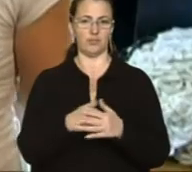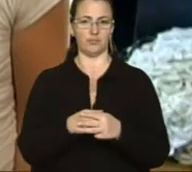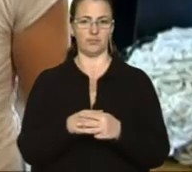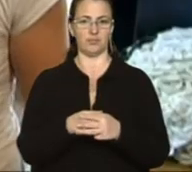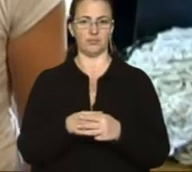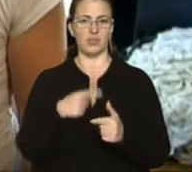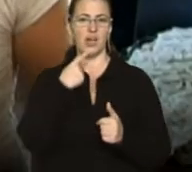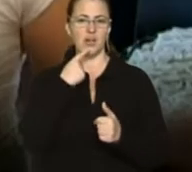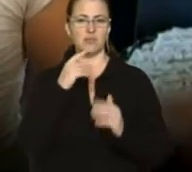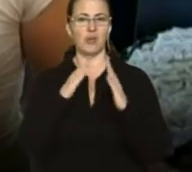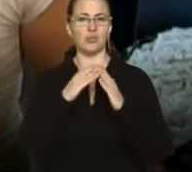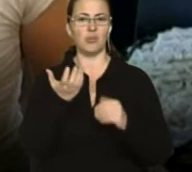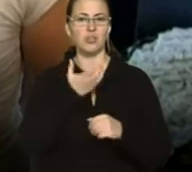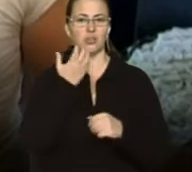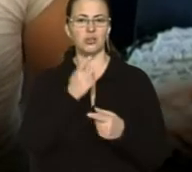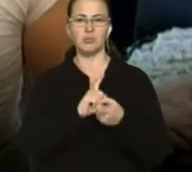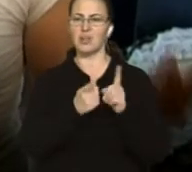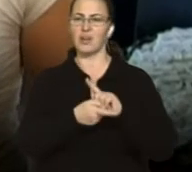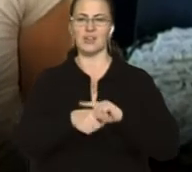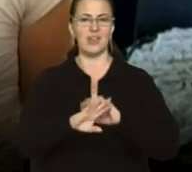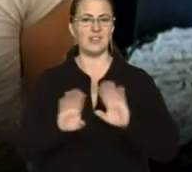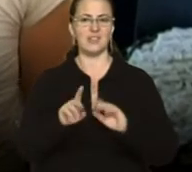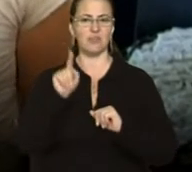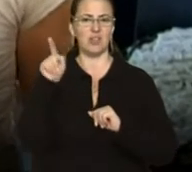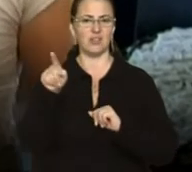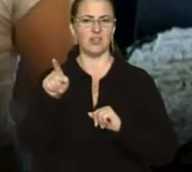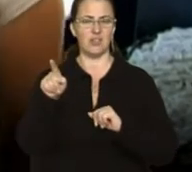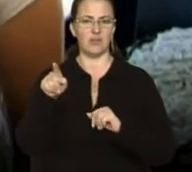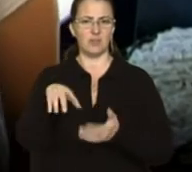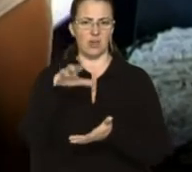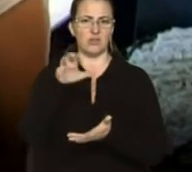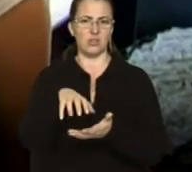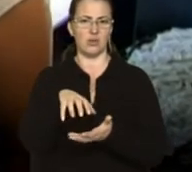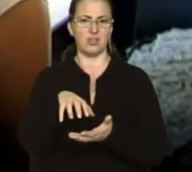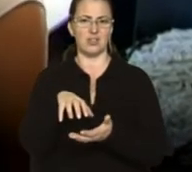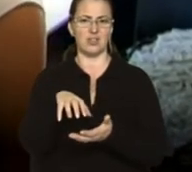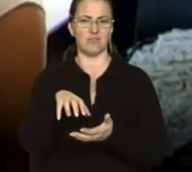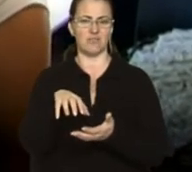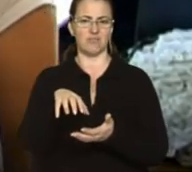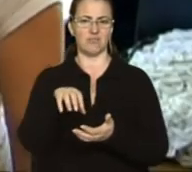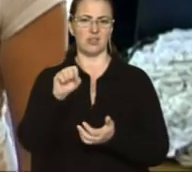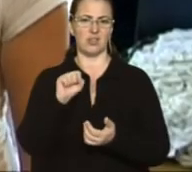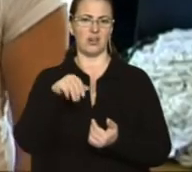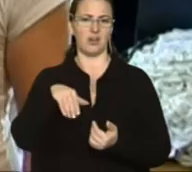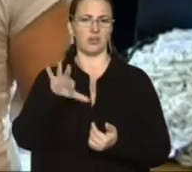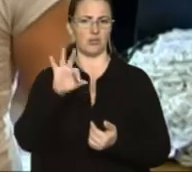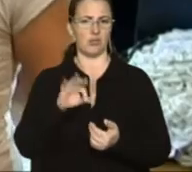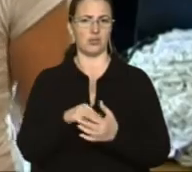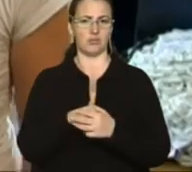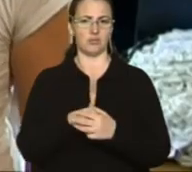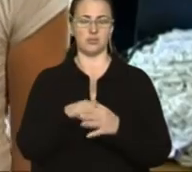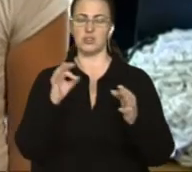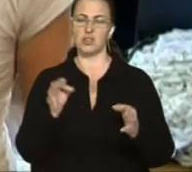Смак домашнього тепла не замінить там, в зоні проведення операції антитерористичної,